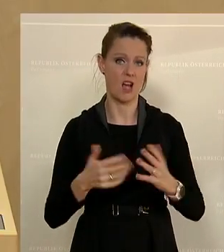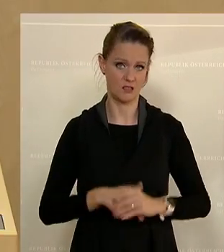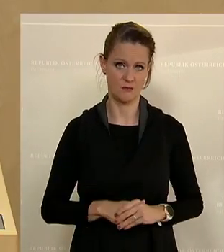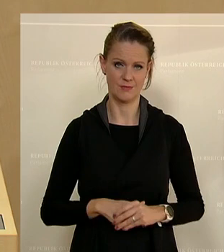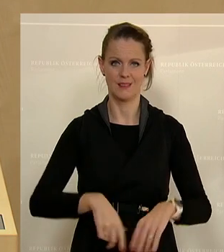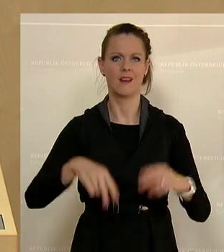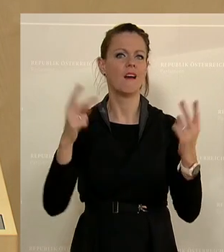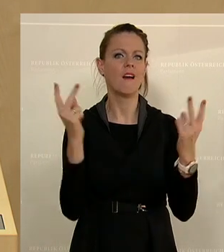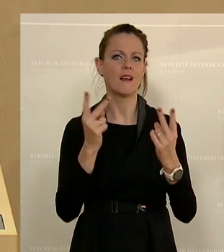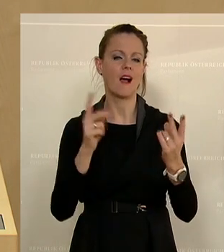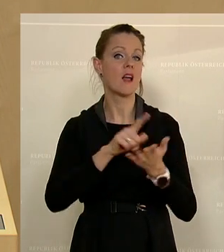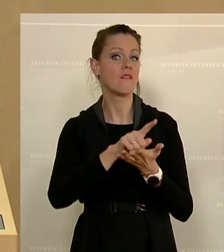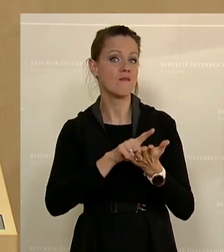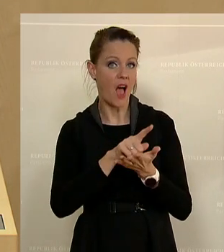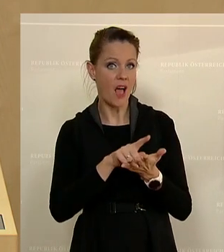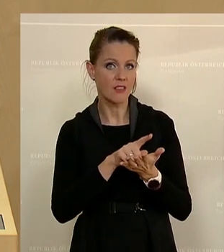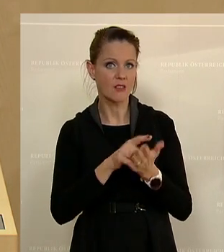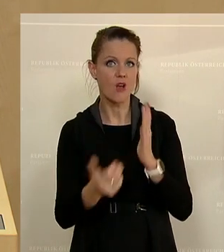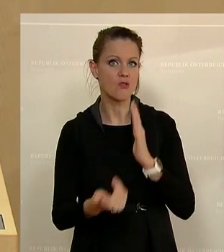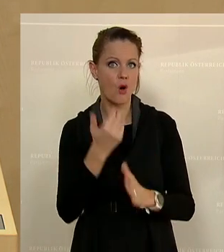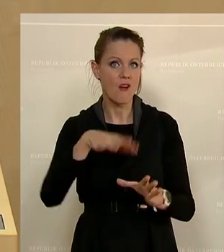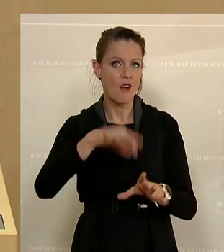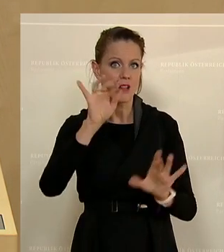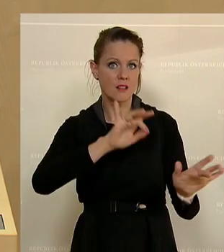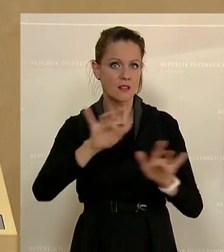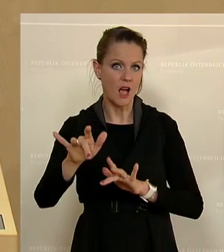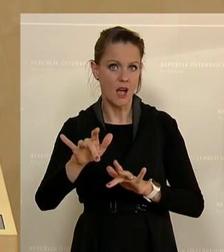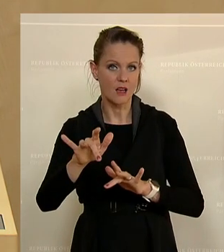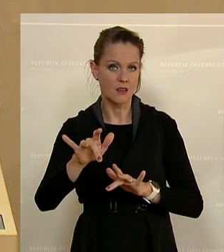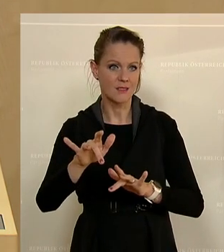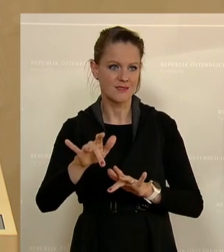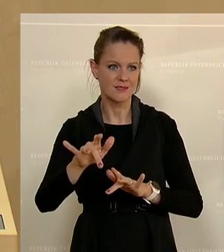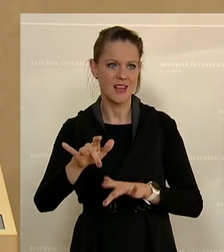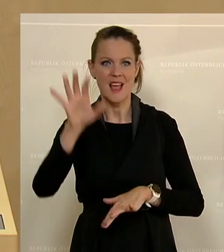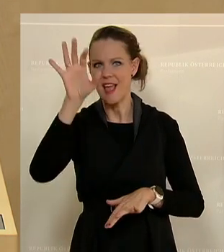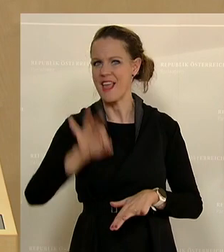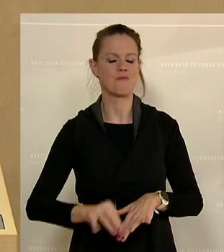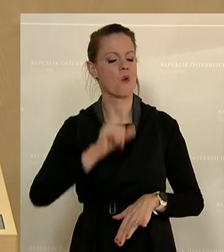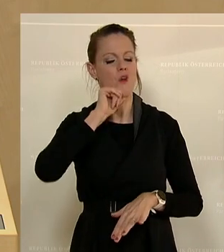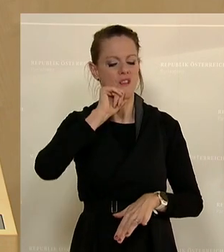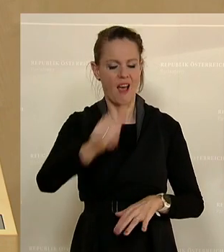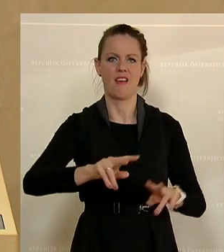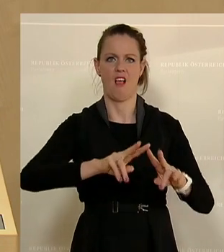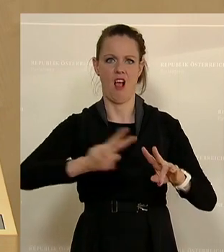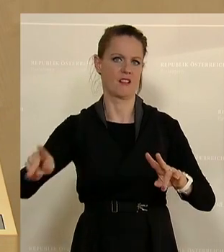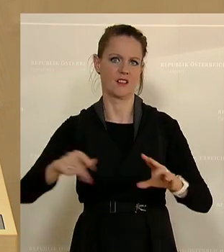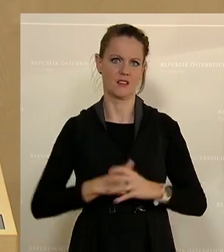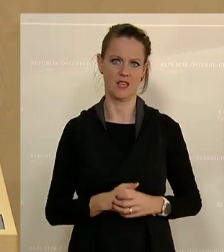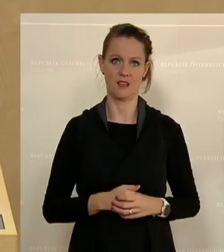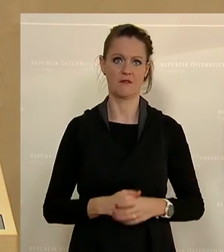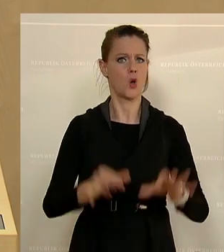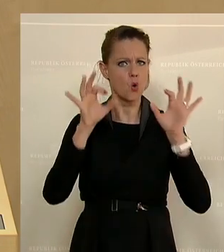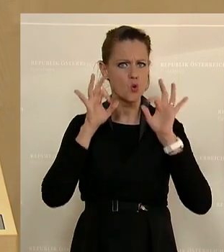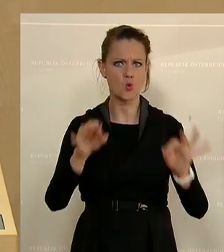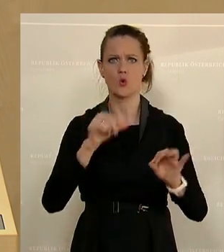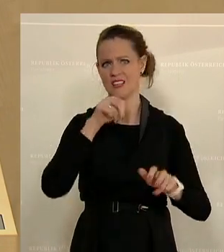egal, wann neu gewählt wird, die FPÖ keine Alternative ist und es gut ist, dass sie nicht mehr